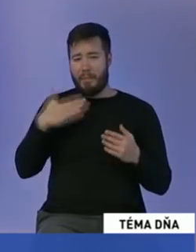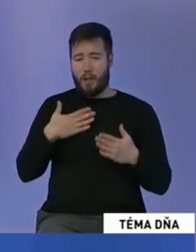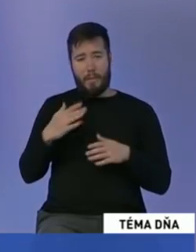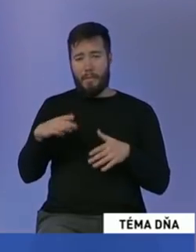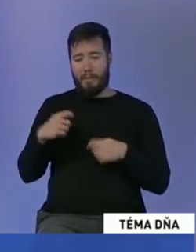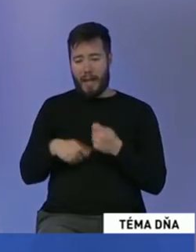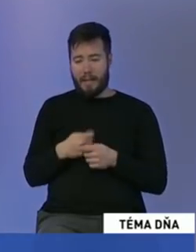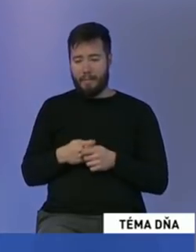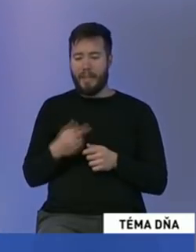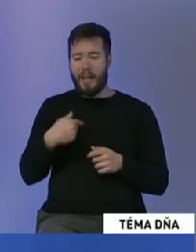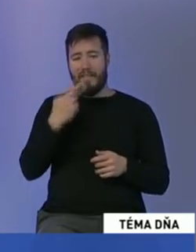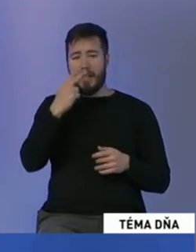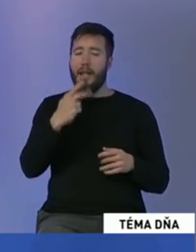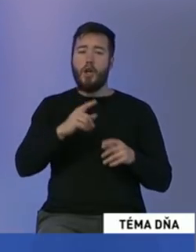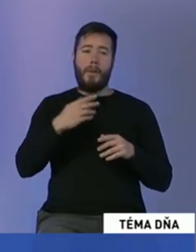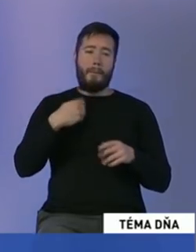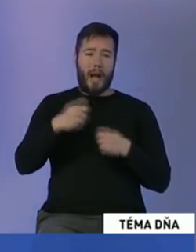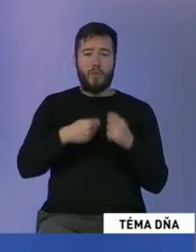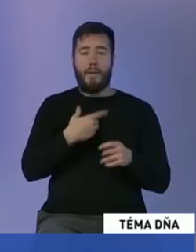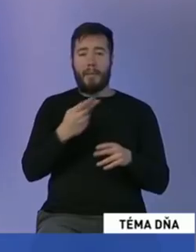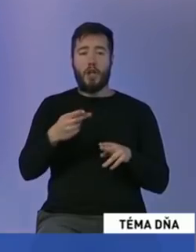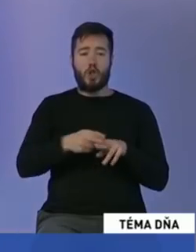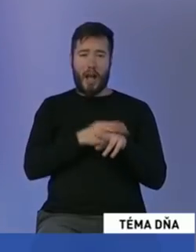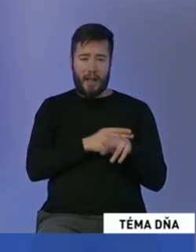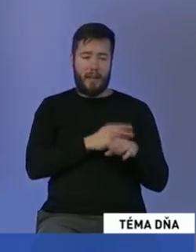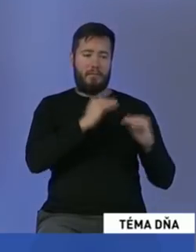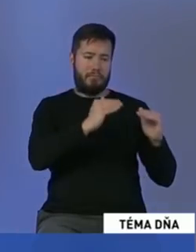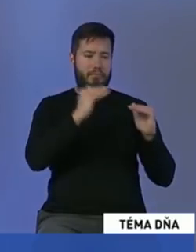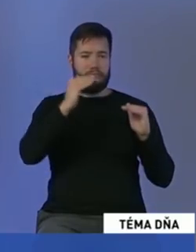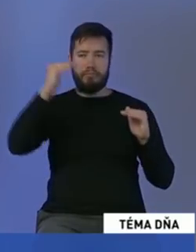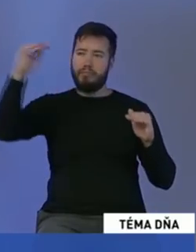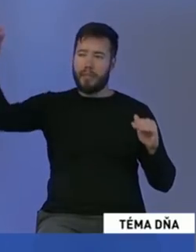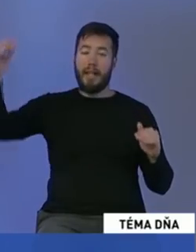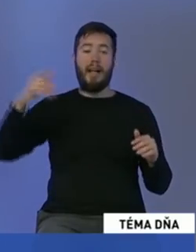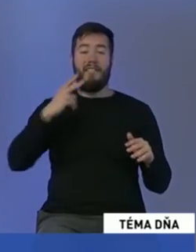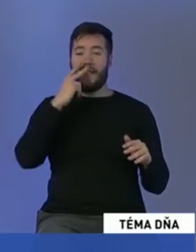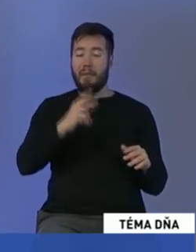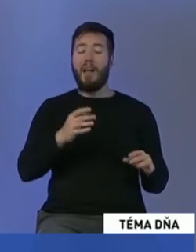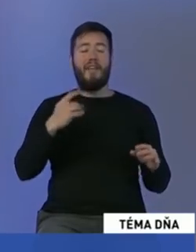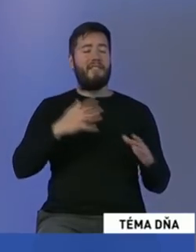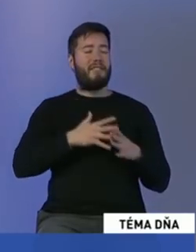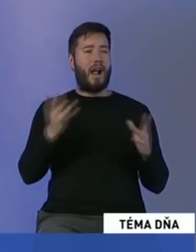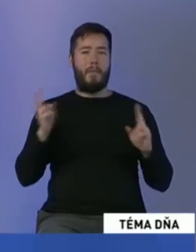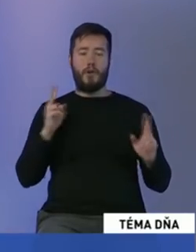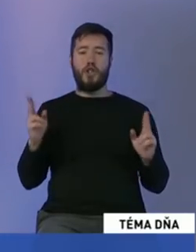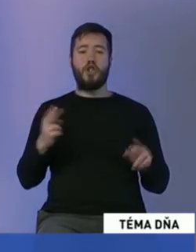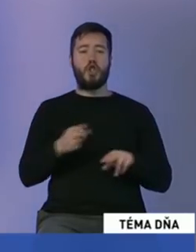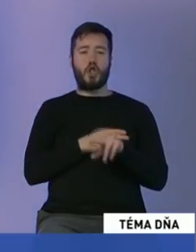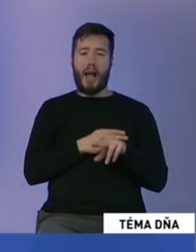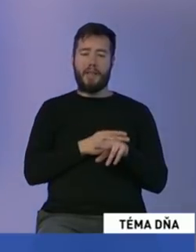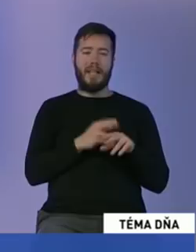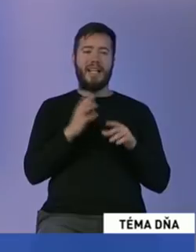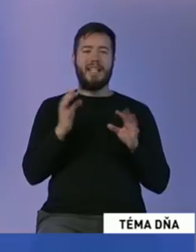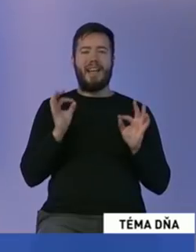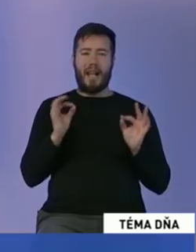štátu a prešiel si rôznymi pozíciami, vidím aj, že v rámci štátu je obrovský priestor na zefektívnenie samotného štátu. Vieme sa tam bávať o zefektívnení